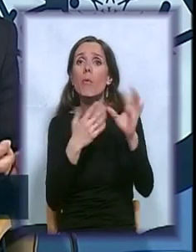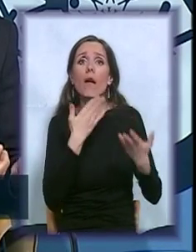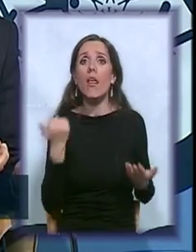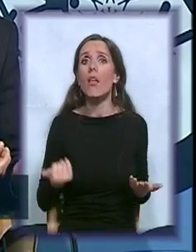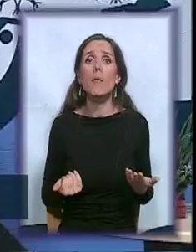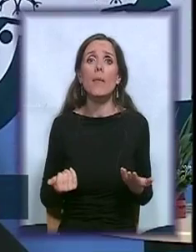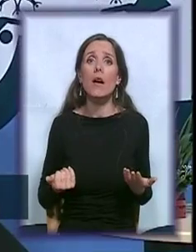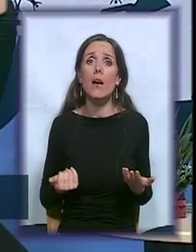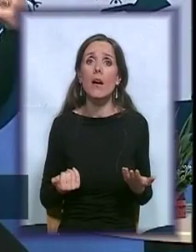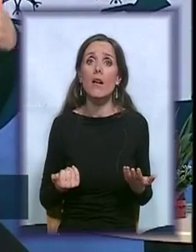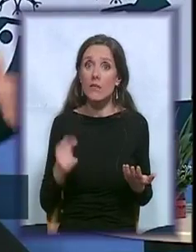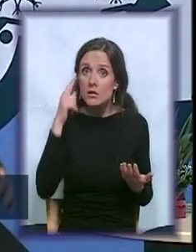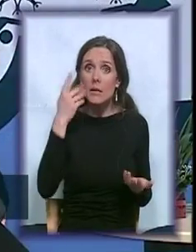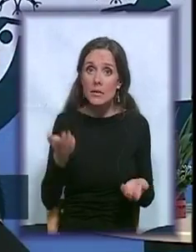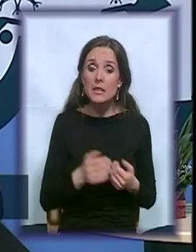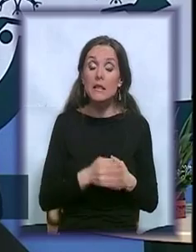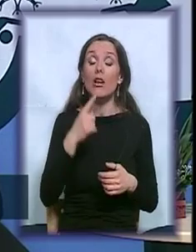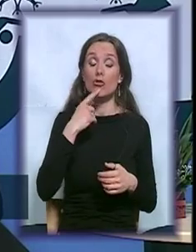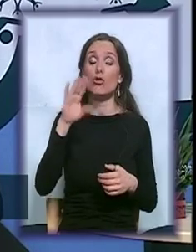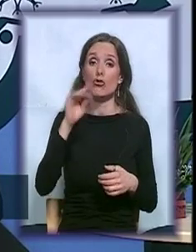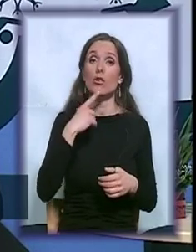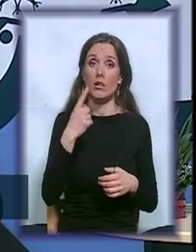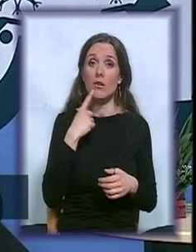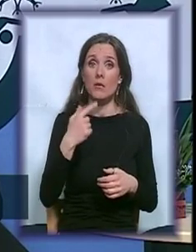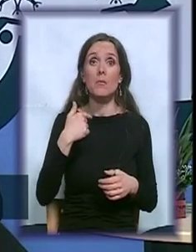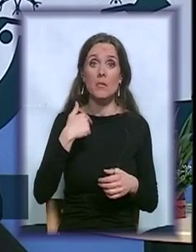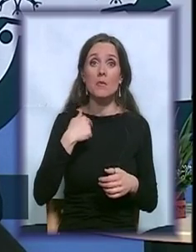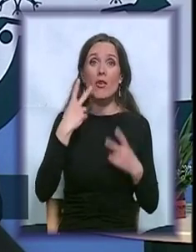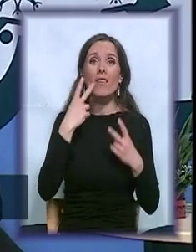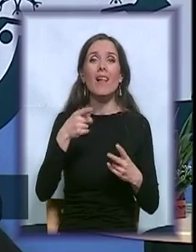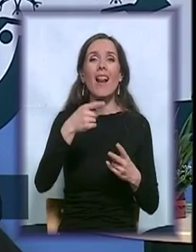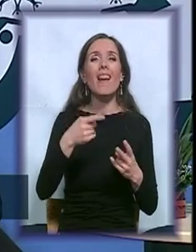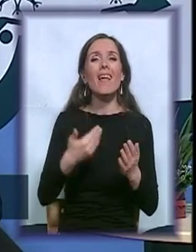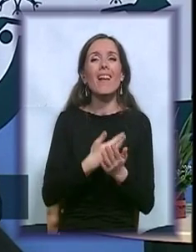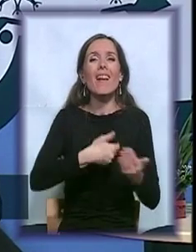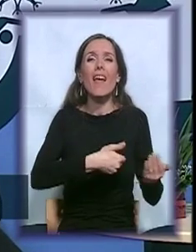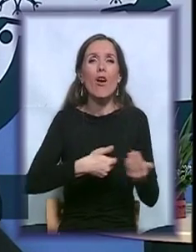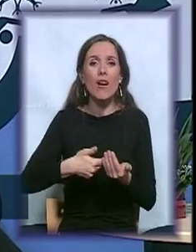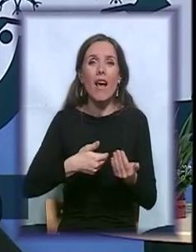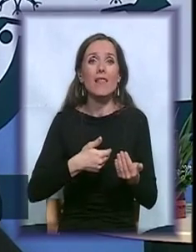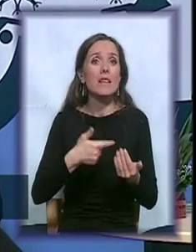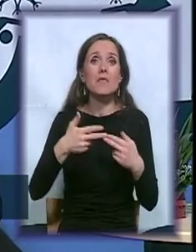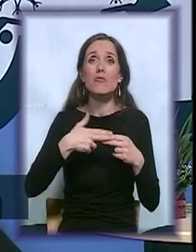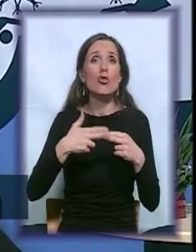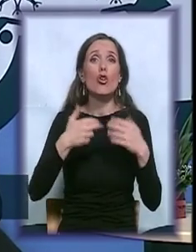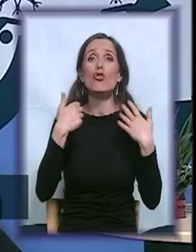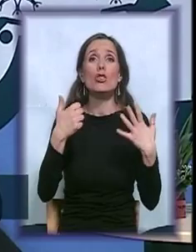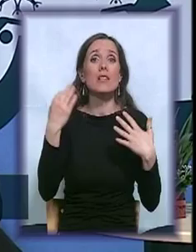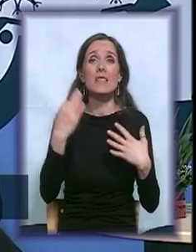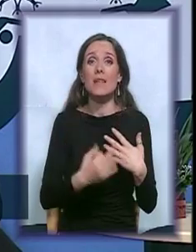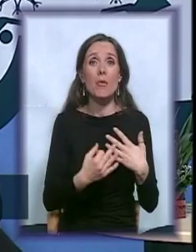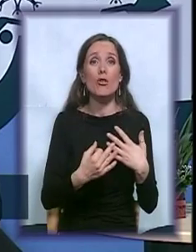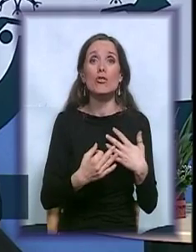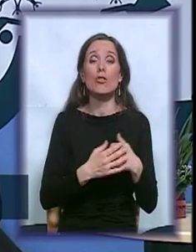pročitala jedan od izveštaja da smo videli da ne onato s oddelenje. Da, i zamislite sad kakva je